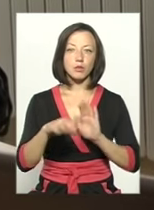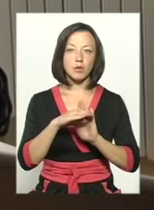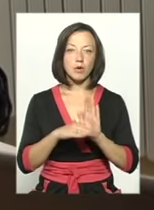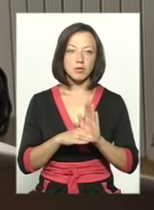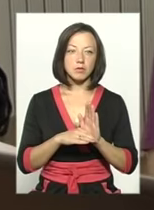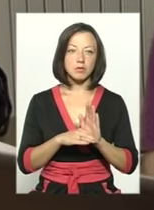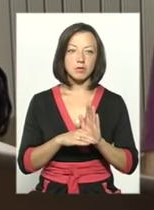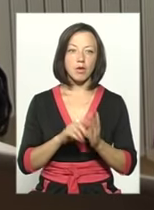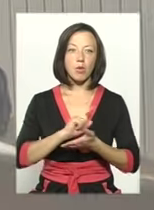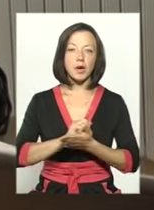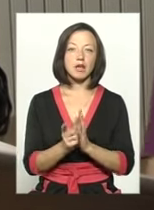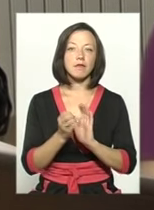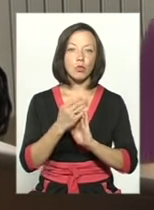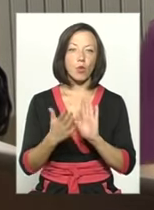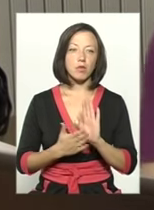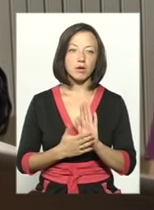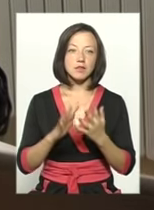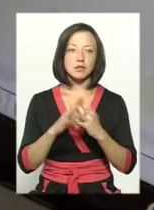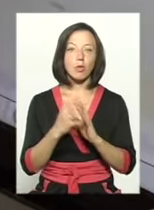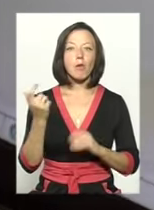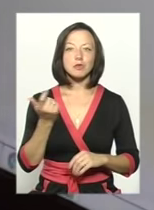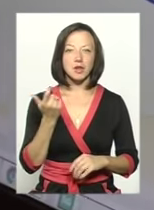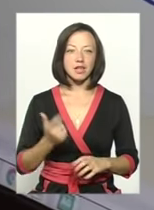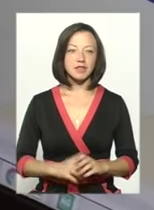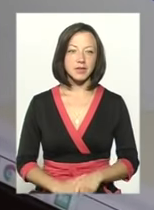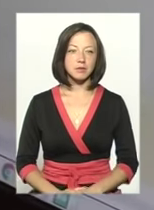системі оперативного обліку в сільському господарстві.